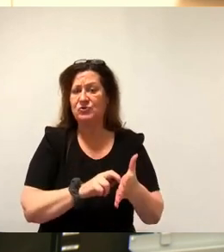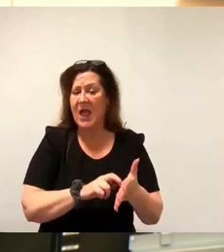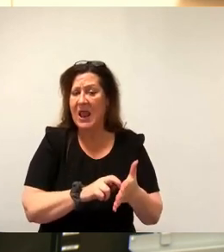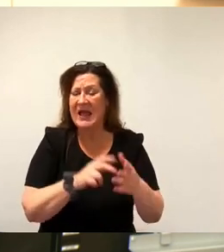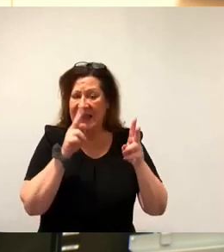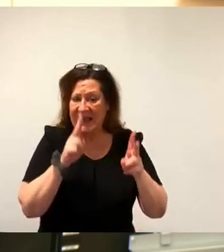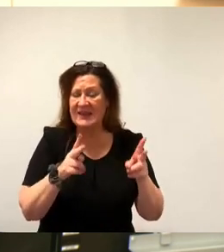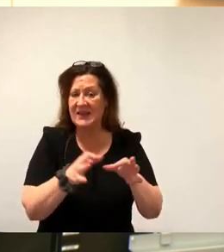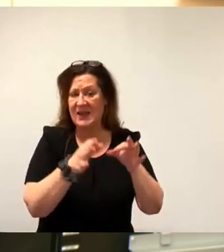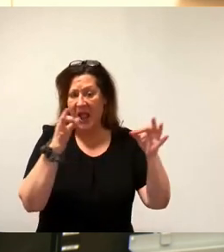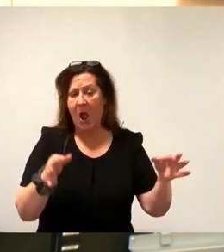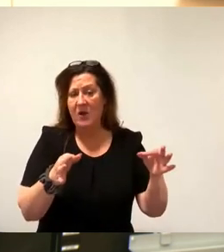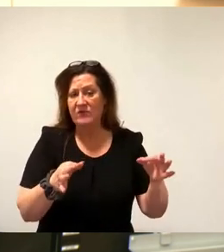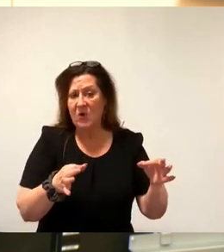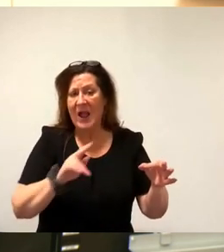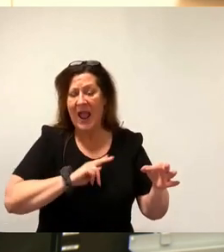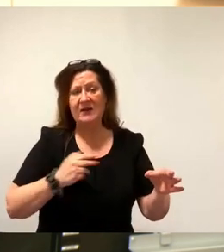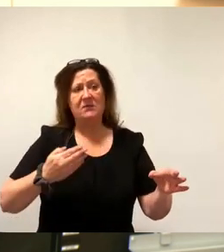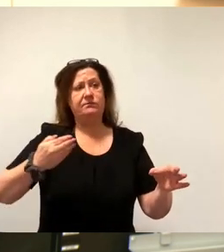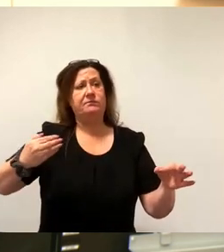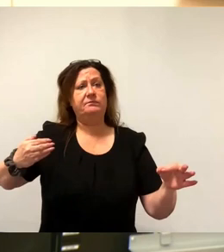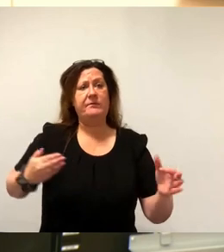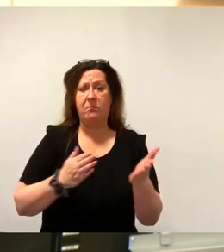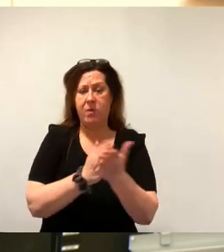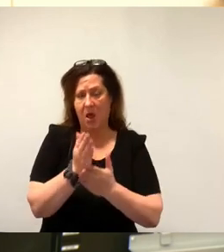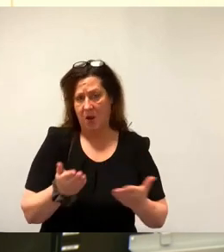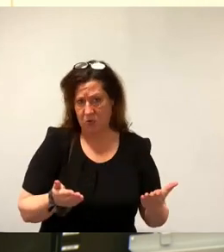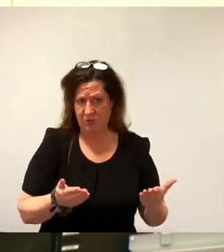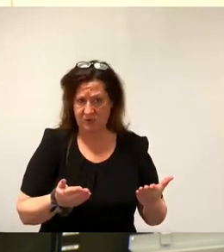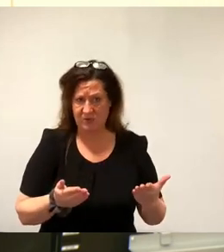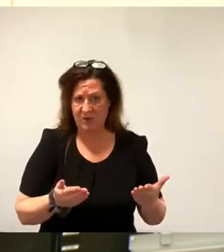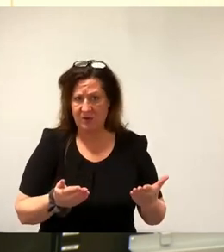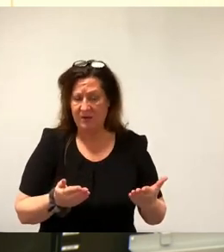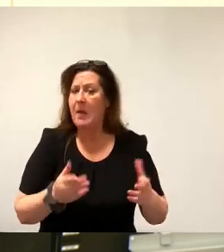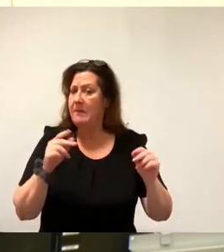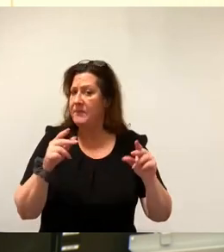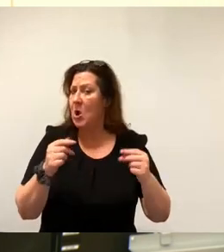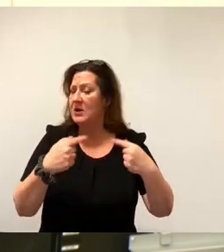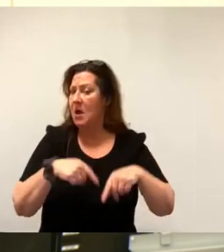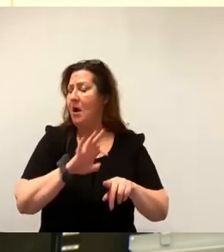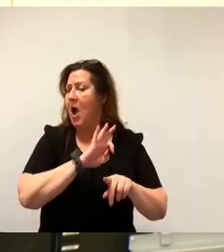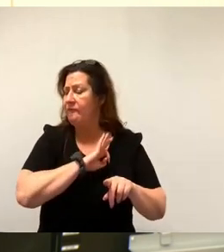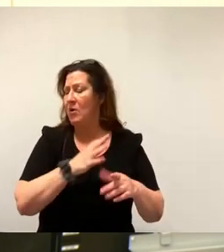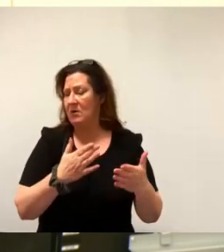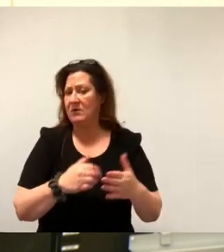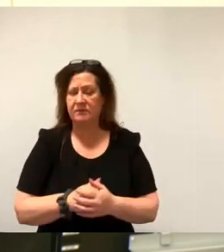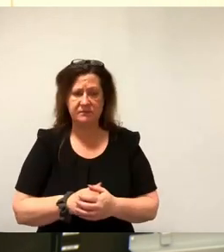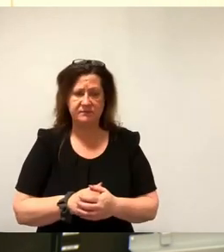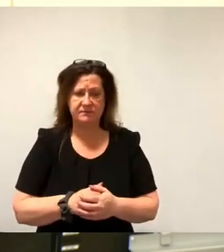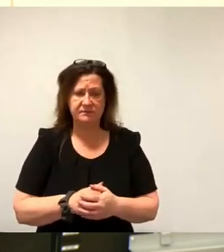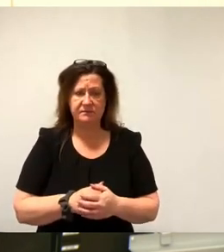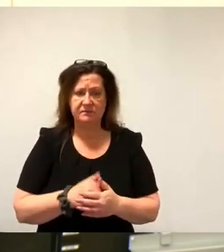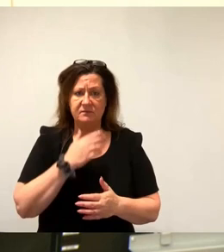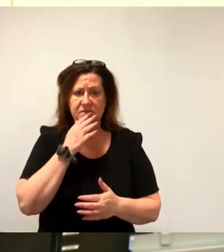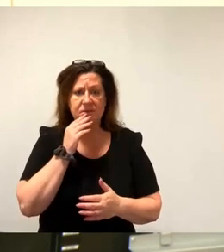Planungsphase stecken, weil die WED gar nicht das Geld gehabt hätte, um bis zur Baureife zu kommen. Herr Krüger, die WED, das haben wir